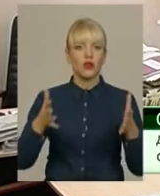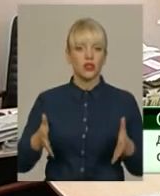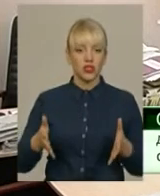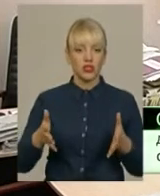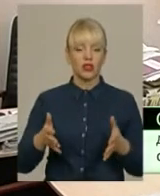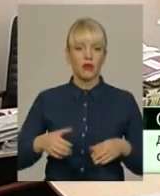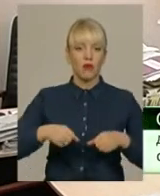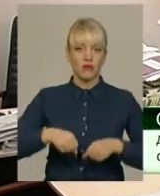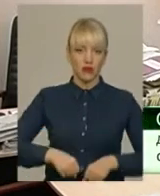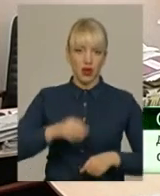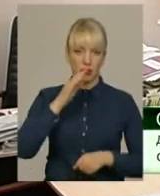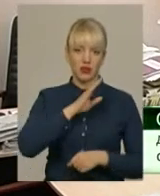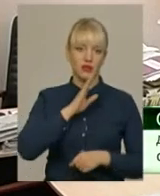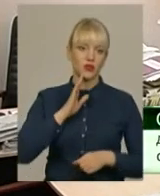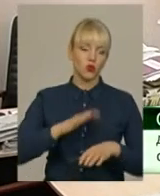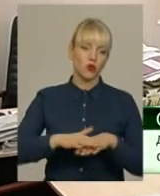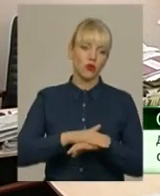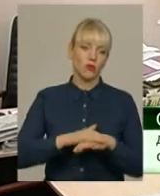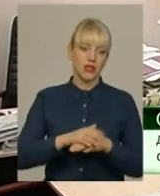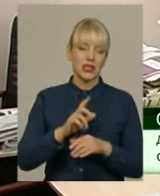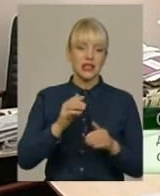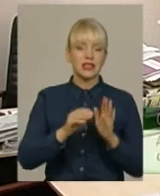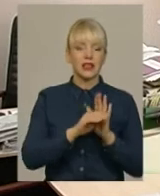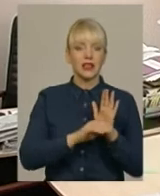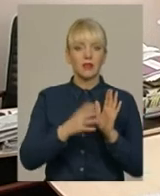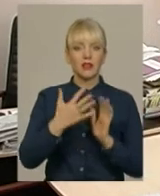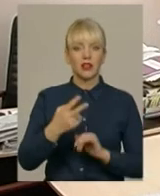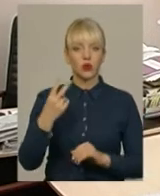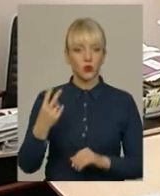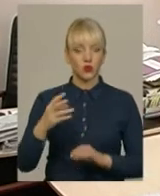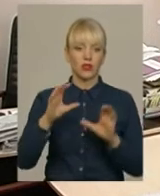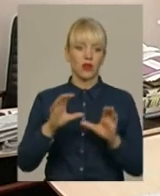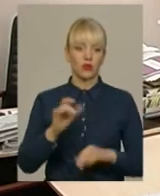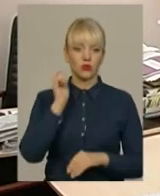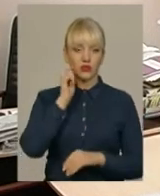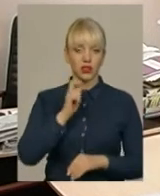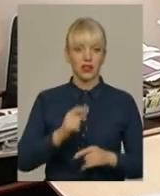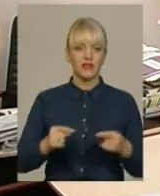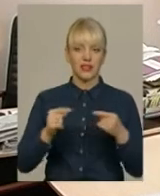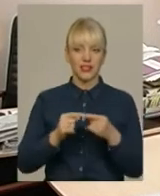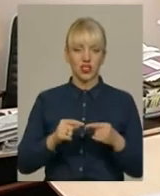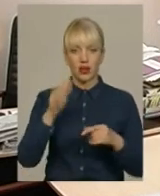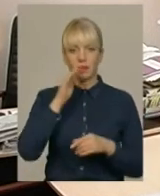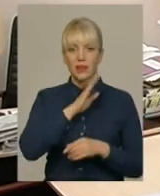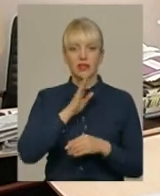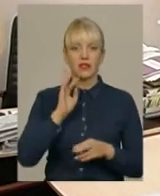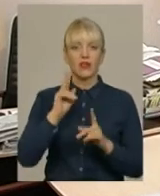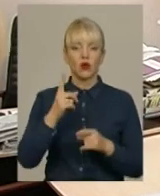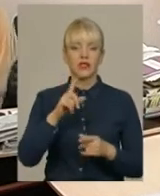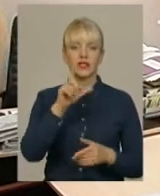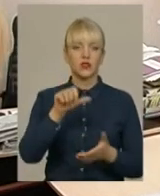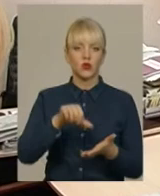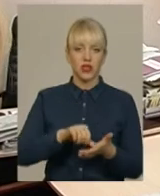повноваження батьківської громадськості. Зокрема, стаття 52 закону України визначає батьків як одним із